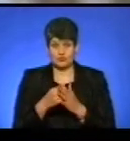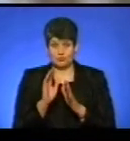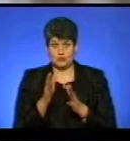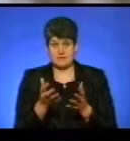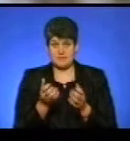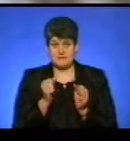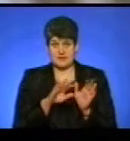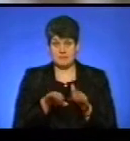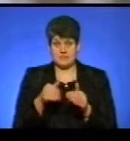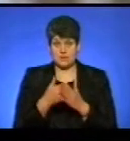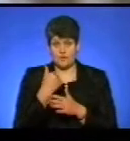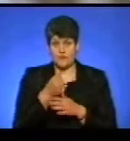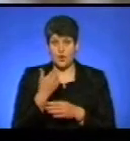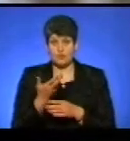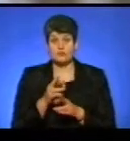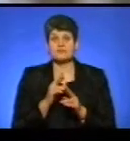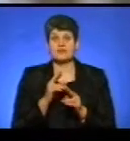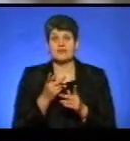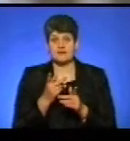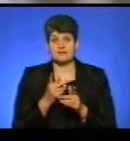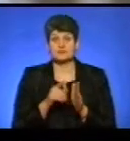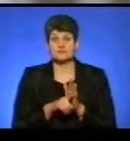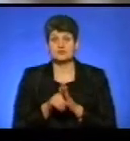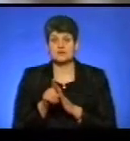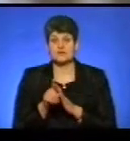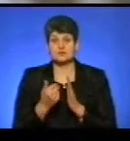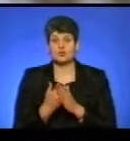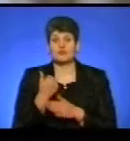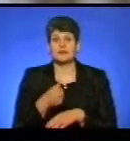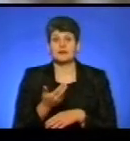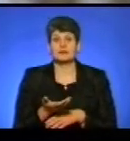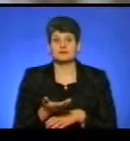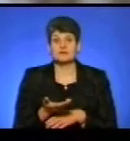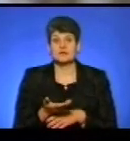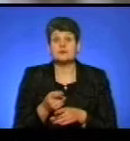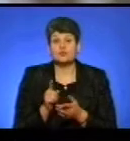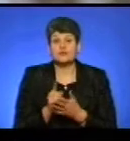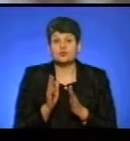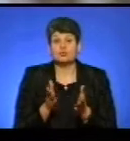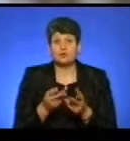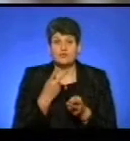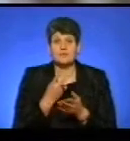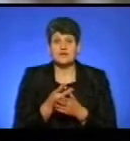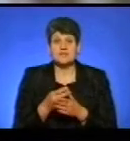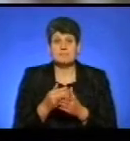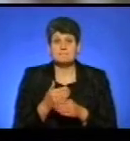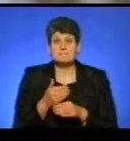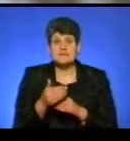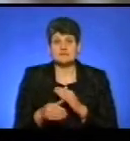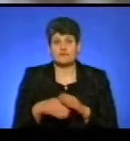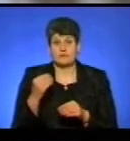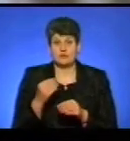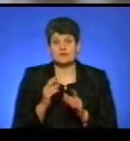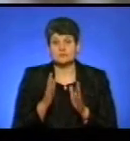приймати після Нового року? Як війдете, власне, в Новий рік? Мусить так бути, тому що, бачите, пізно вибори, і ми так